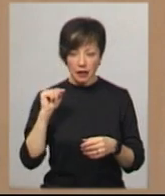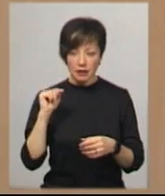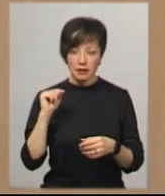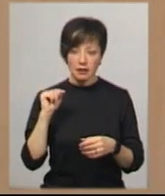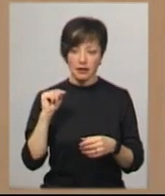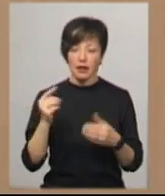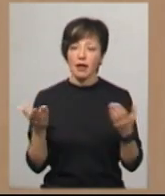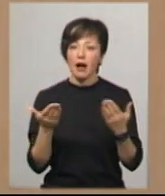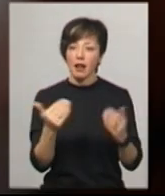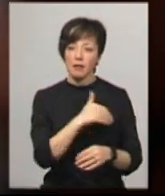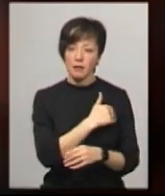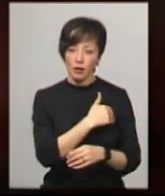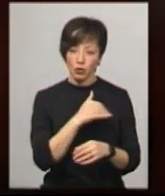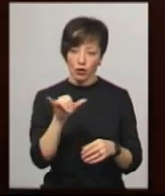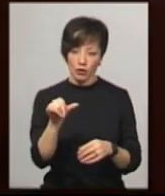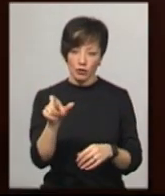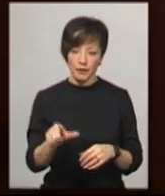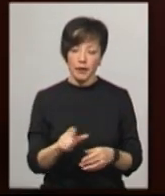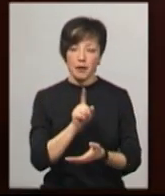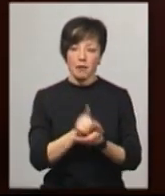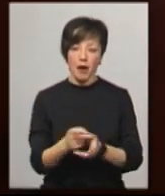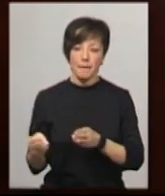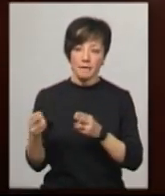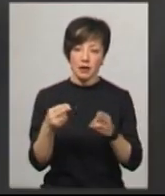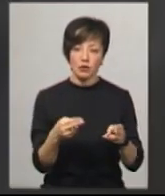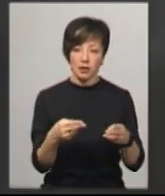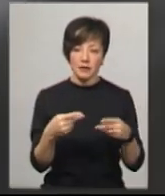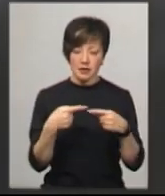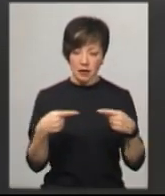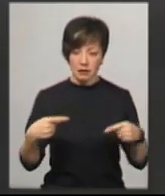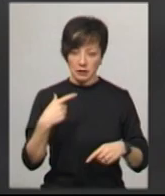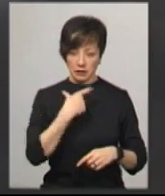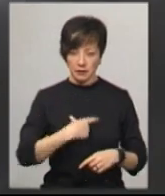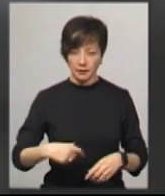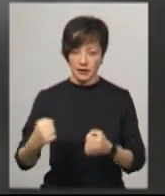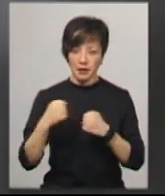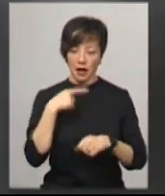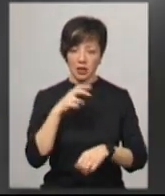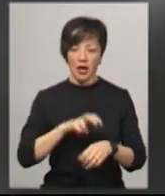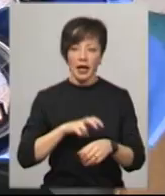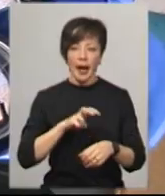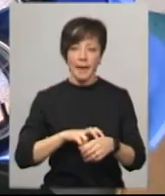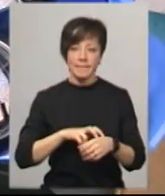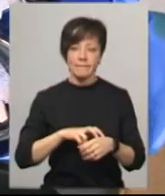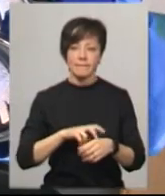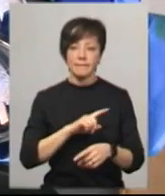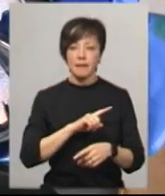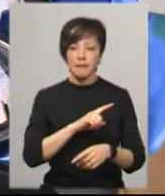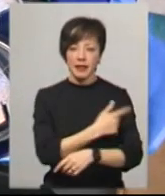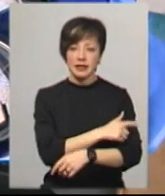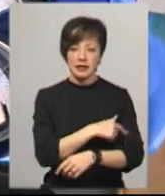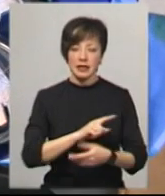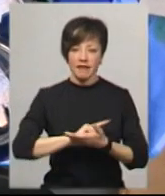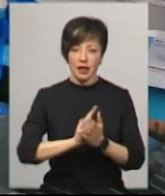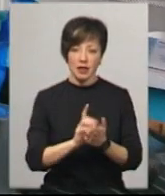яка температура. Бригада має прибути у засобах індивідуального захисту, каже лікар з медицини невідкладних станів Степан Рімак.